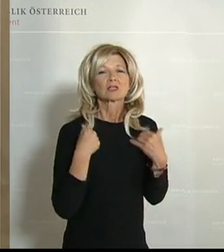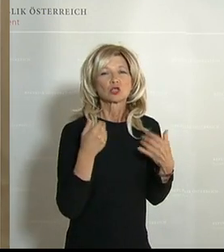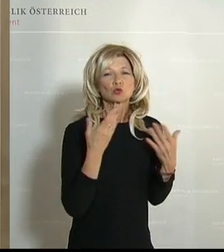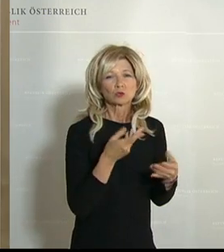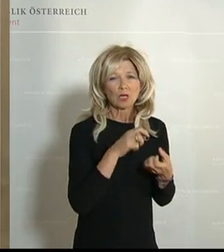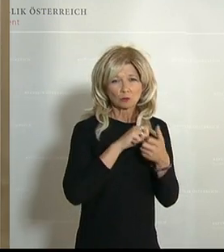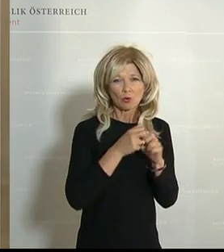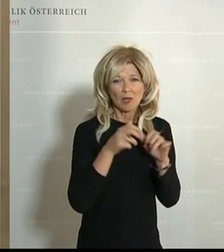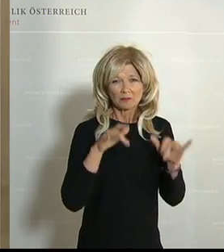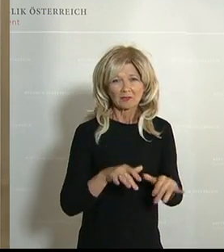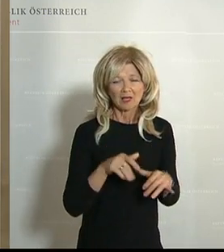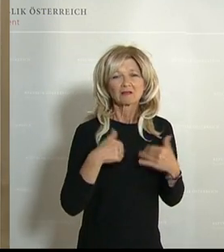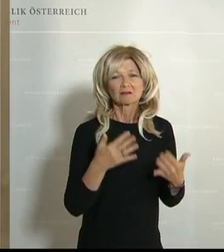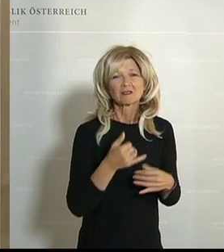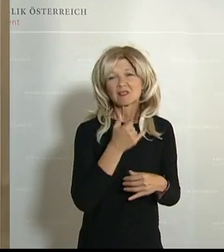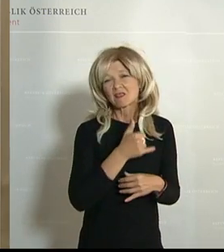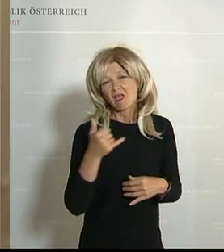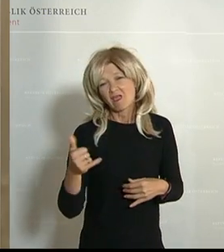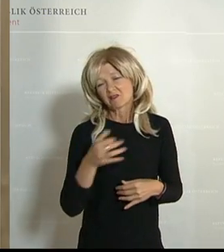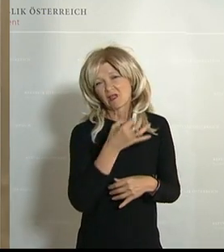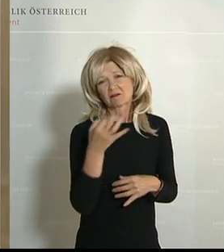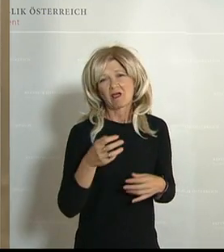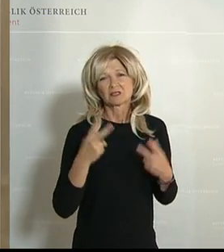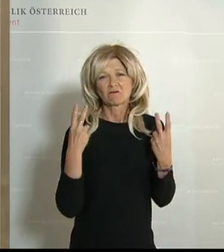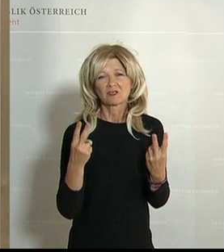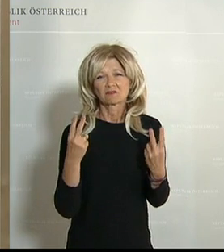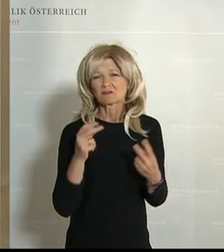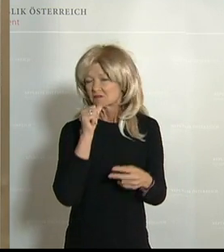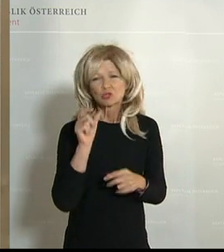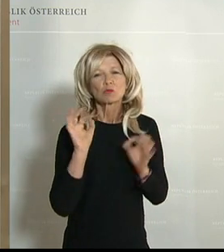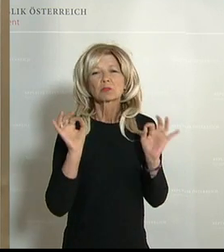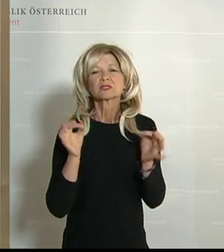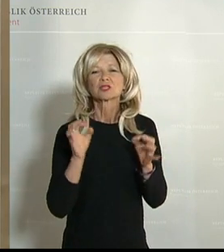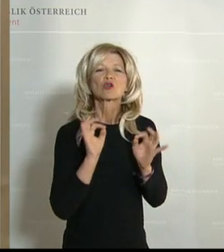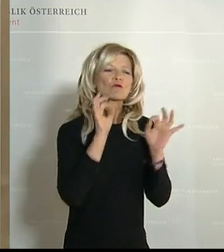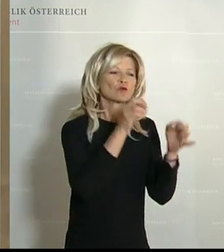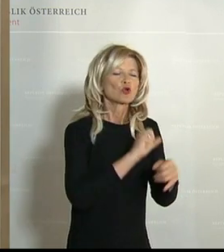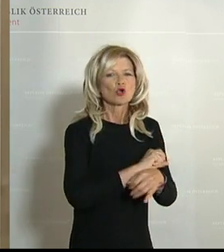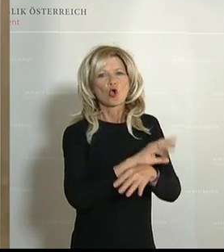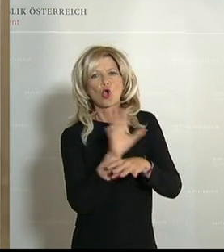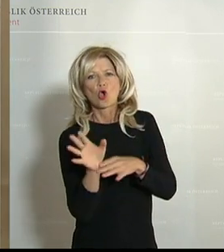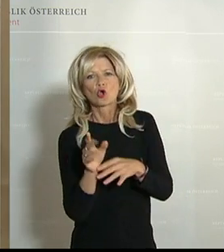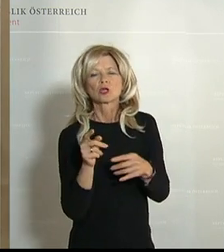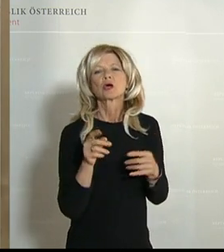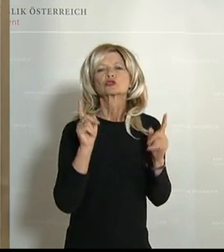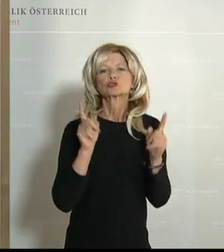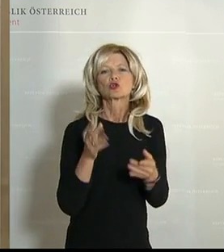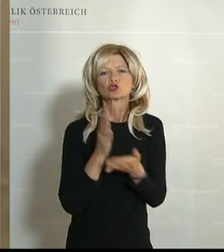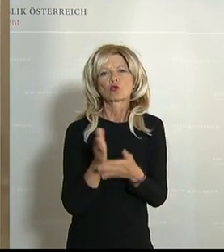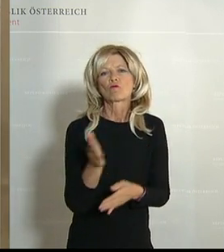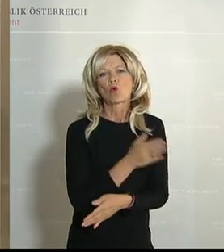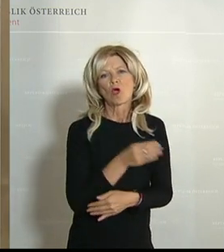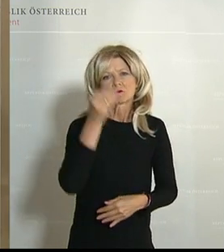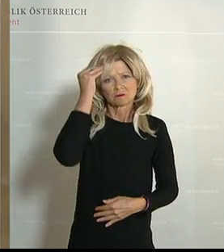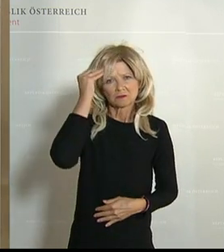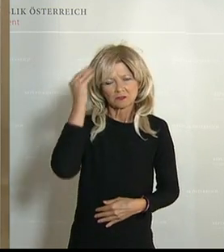aber kein Corona-Spezifikum. Das ist nicht überraschend. Das ist nicht etwas, was neu für uns ist. Das hätte schon bekannt sein sollen. Und gerade wenn es